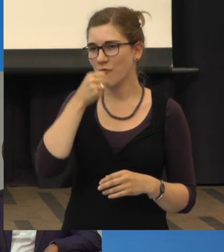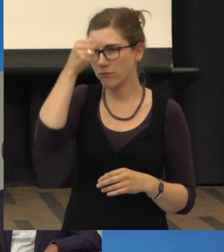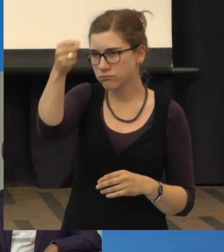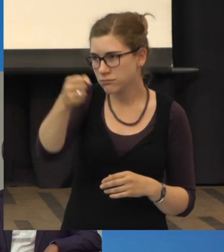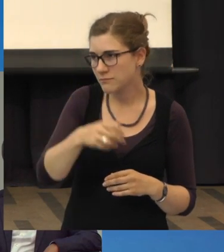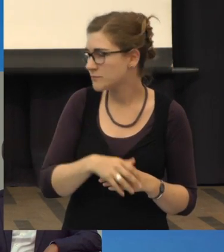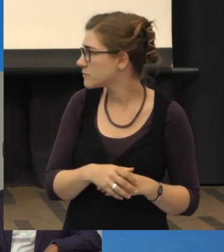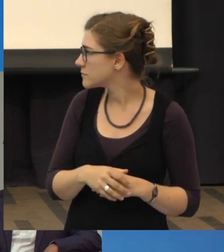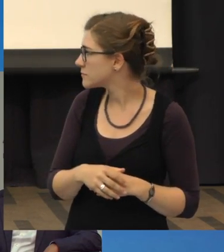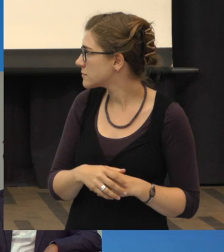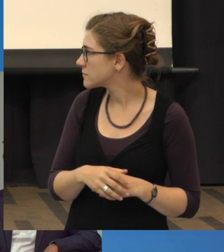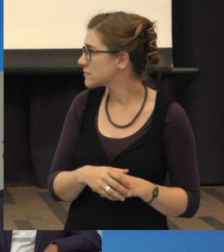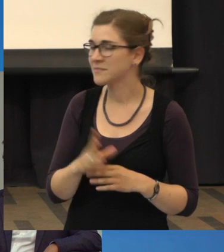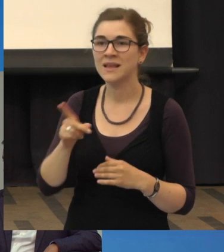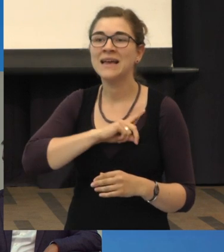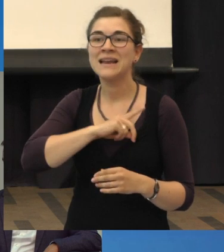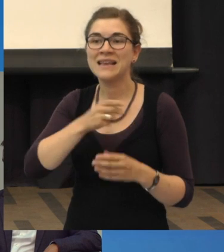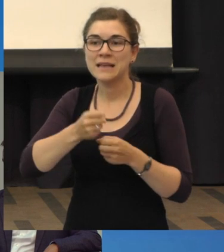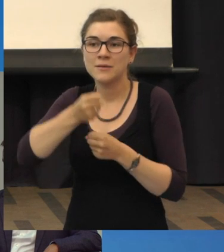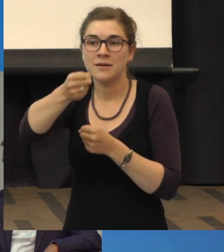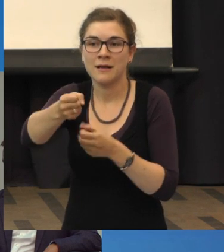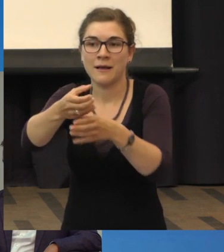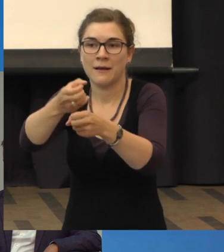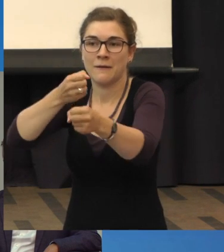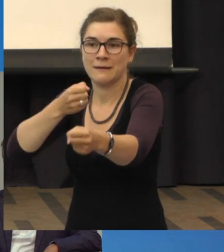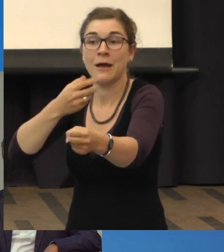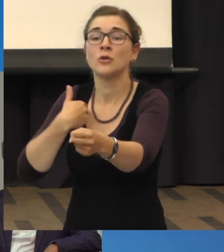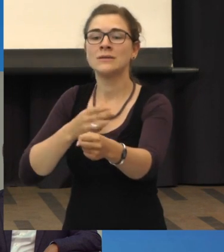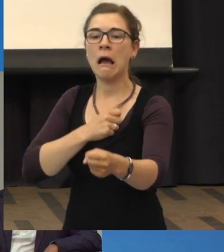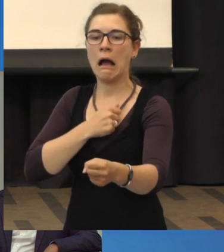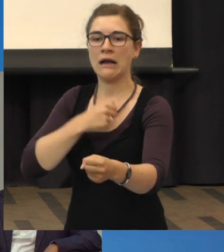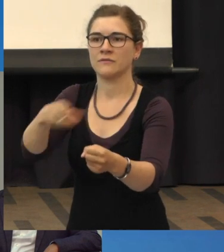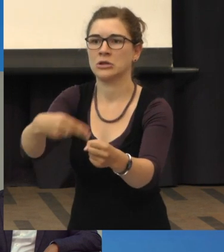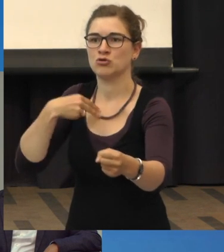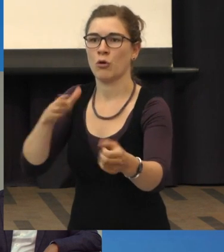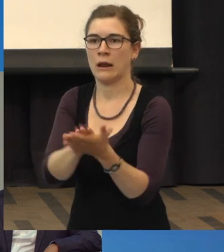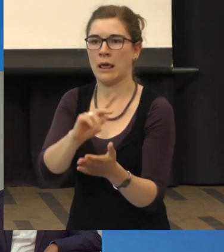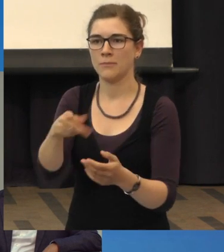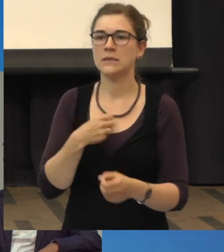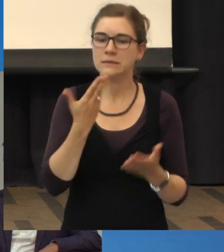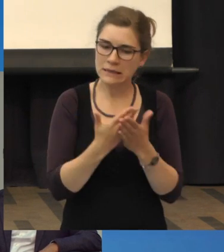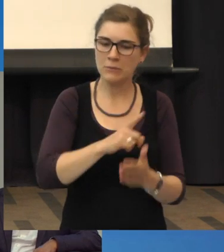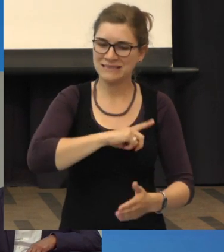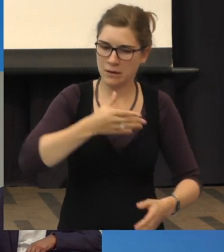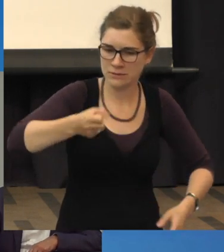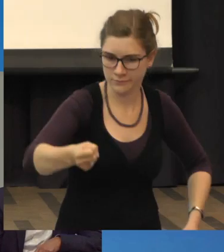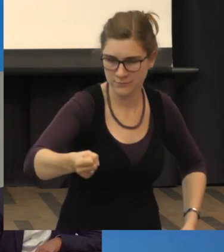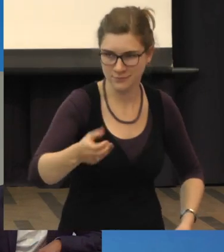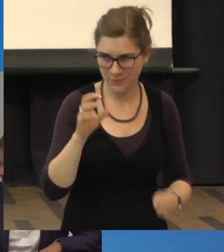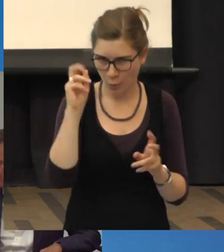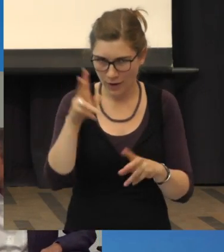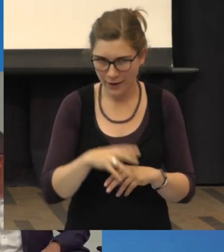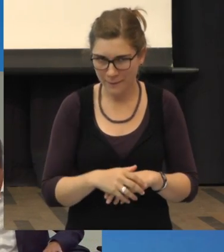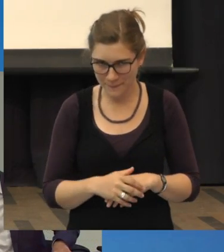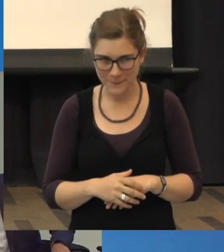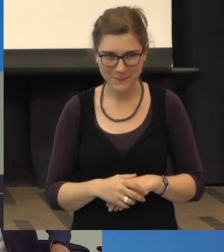vorhalte. Ich gebe es nicht aus der Hand. Ich kriege das nämlich sonst nicht wieder und dann wäre der Abend gelaufen. So, Augenblick.